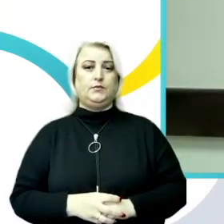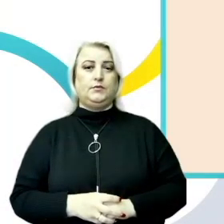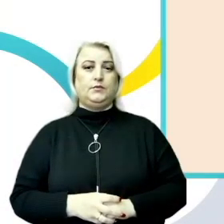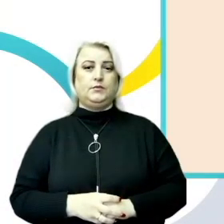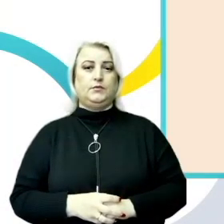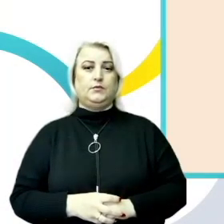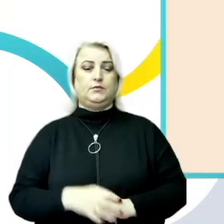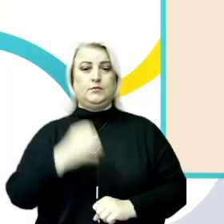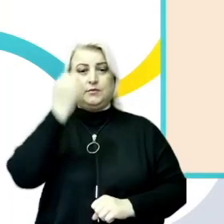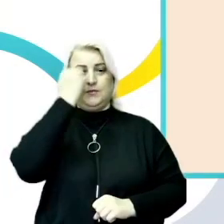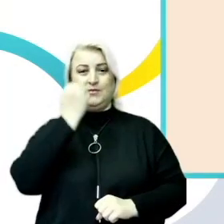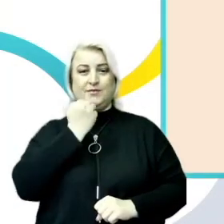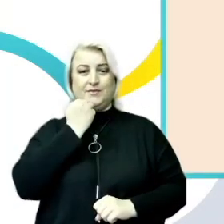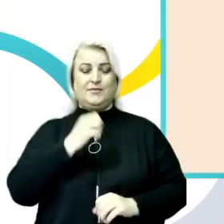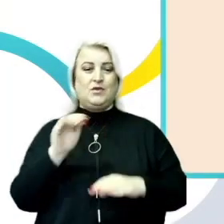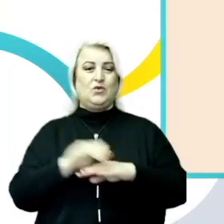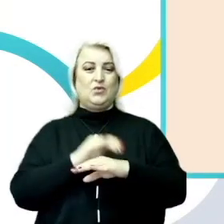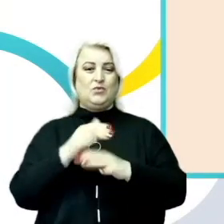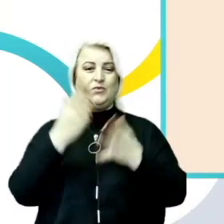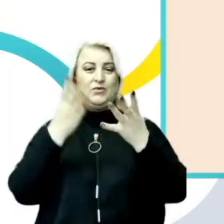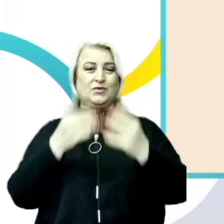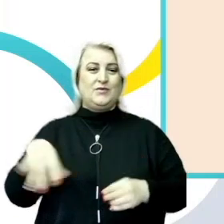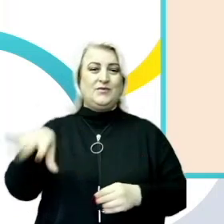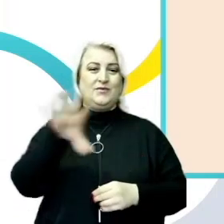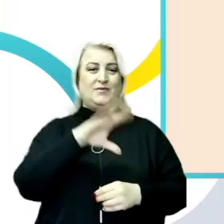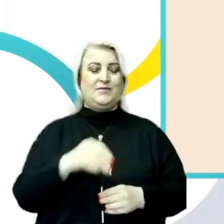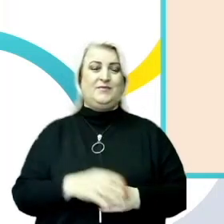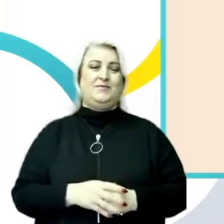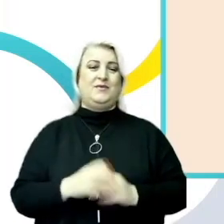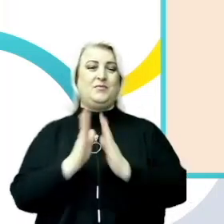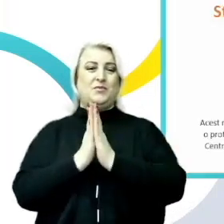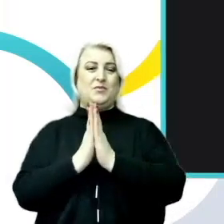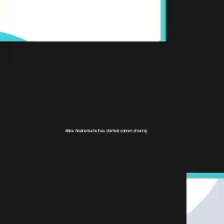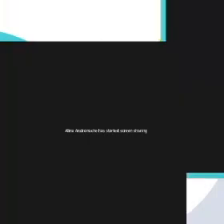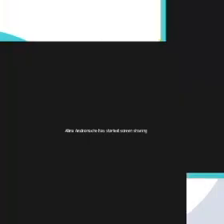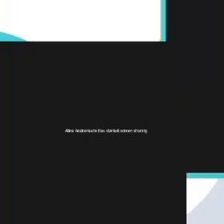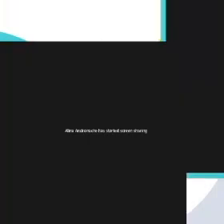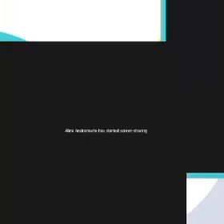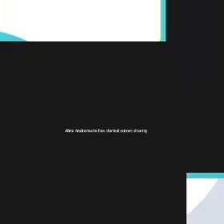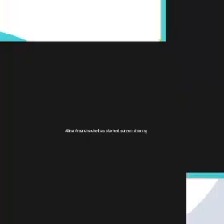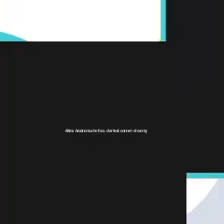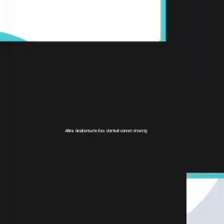Alina, mulțumesc! Bună ziua tuturor! Am să te rog să pornești, rog...